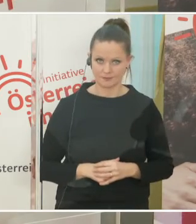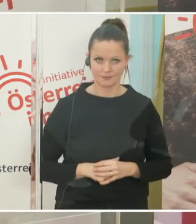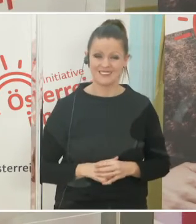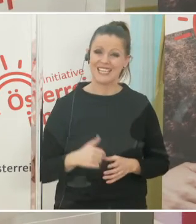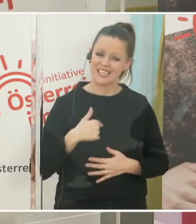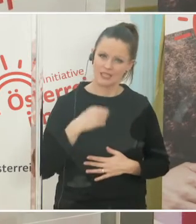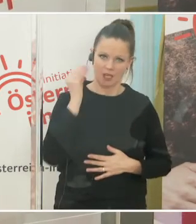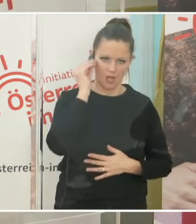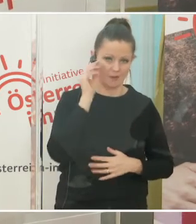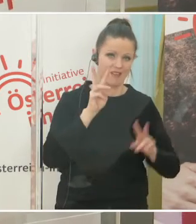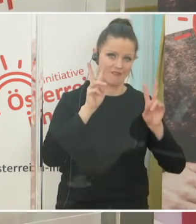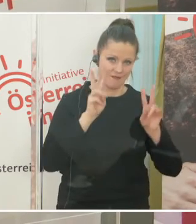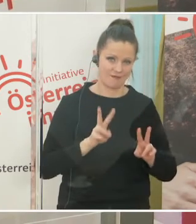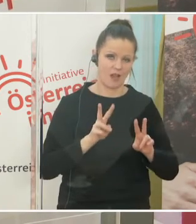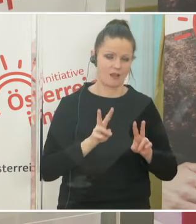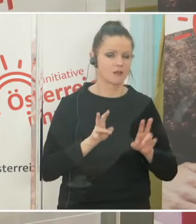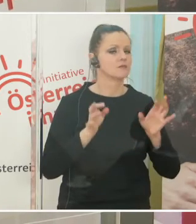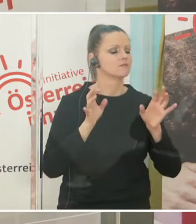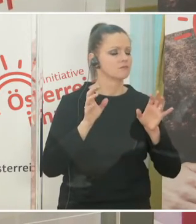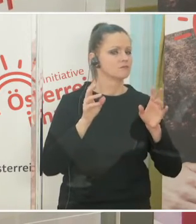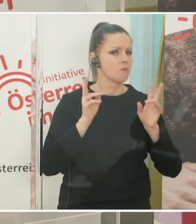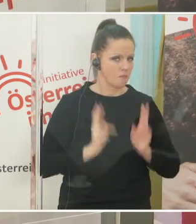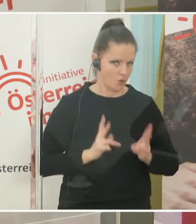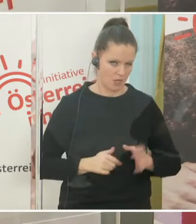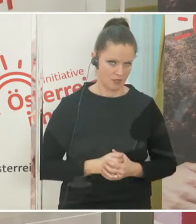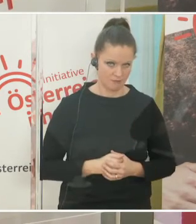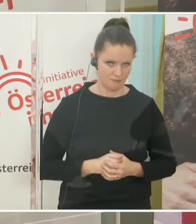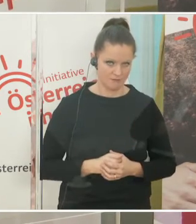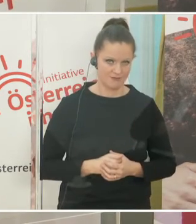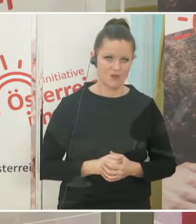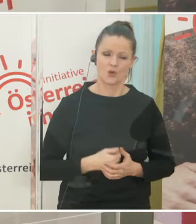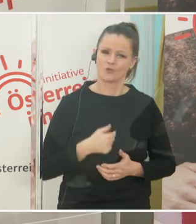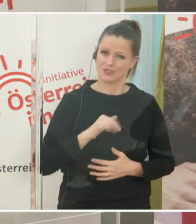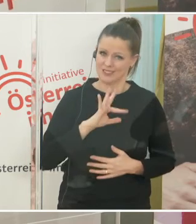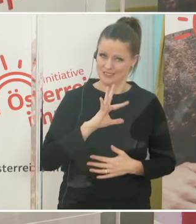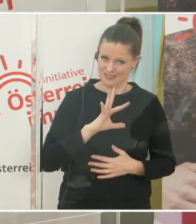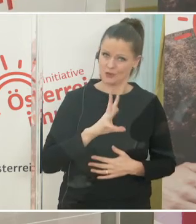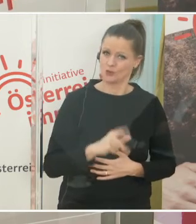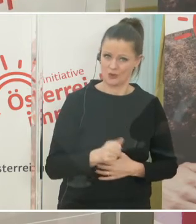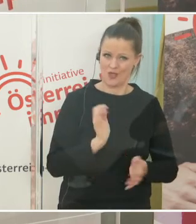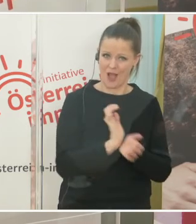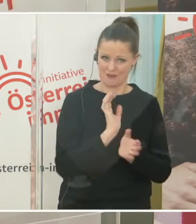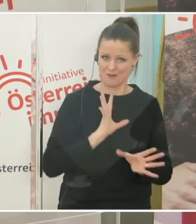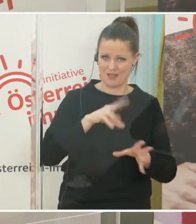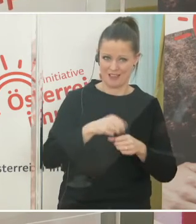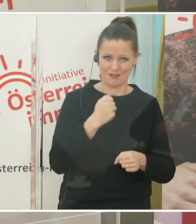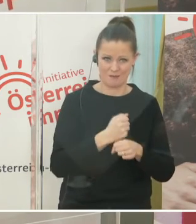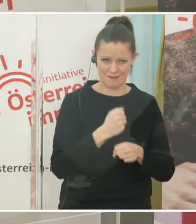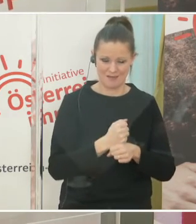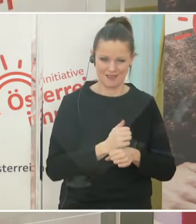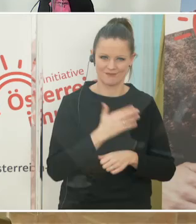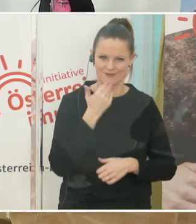tatsächlich daran, dass das möglich ist und darf Ihnen sagen, es ist eine sehr schöne Aufgabe, daran mitwirken zu dürfen. Danke.